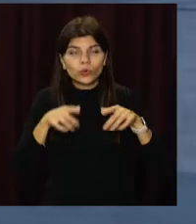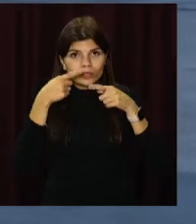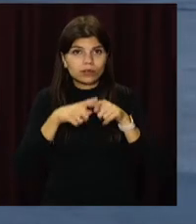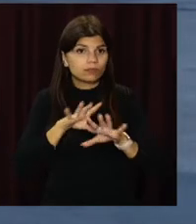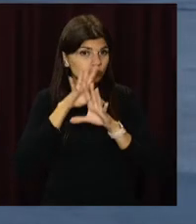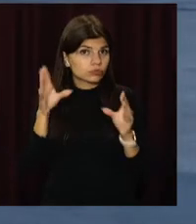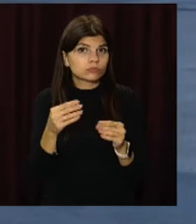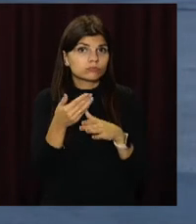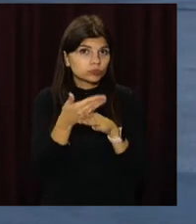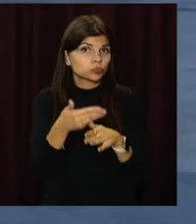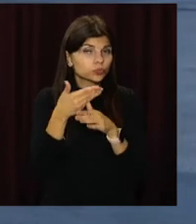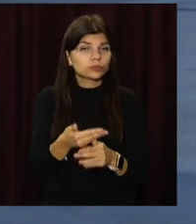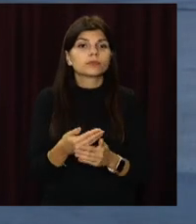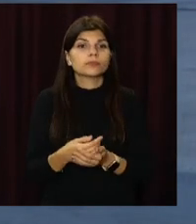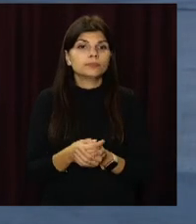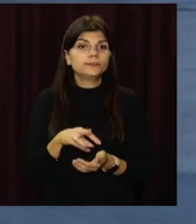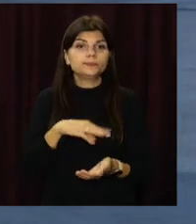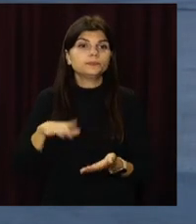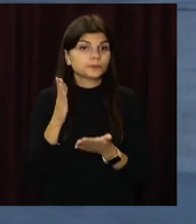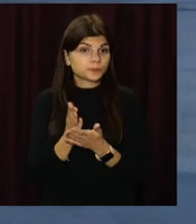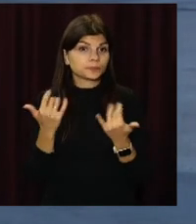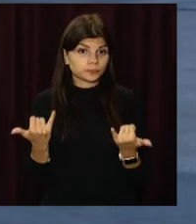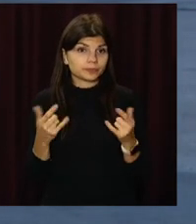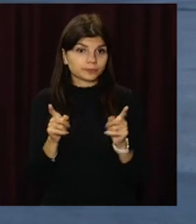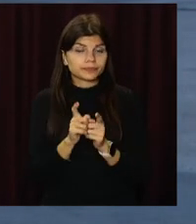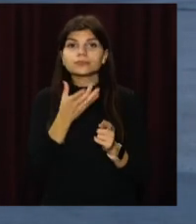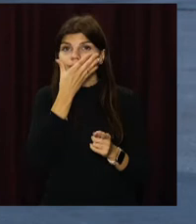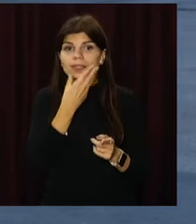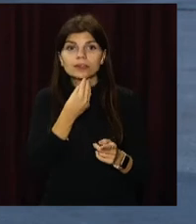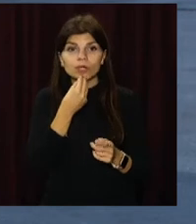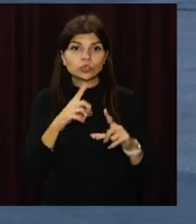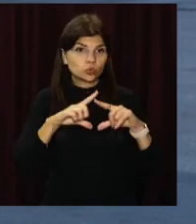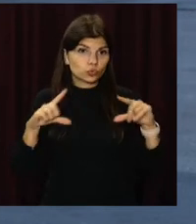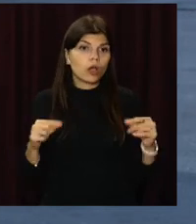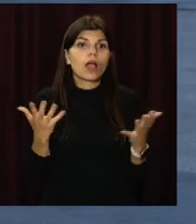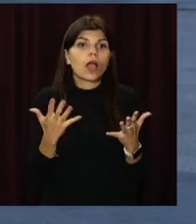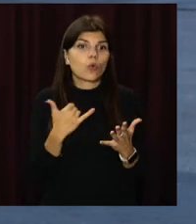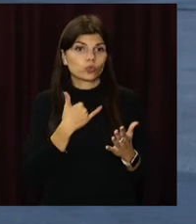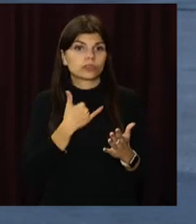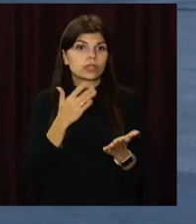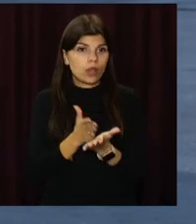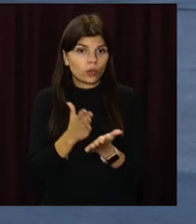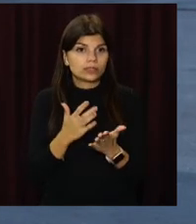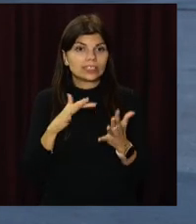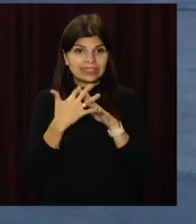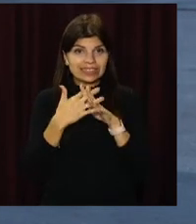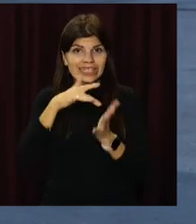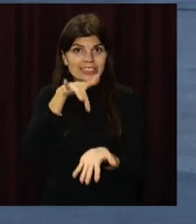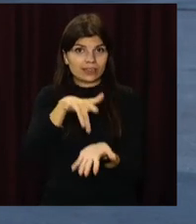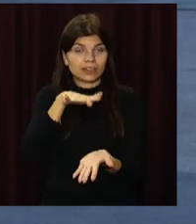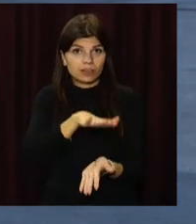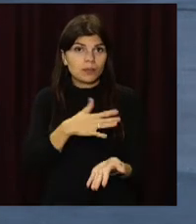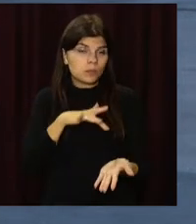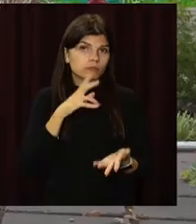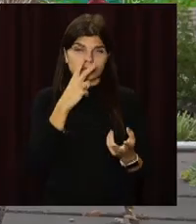'ютерною технікою. І ми маємо на сьогодні таку гарну школу, яка в нас знаходиться в центрі села, є